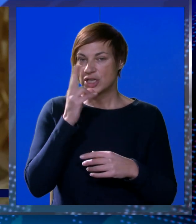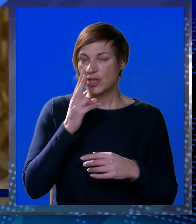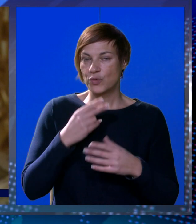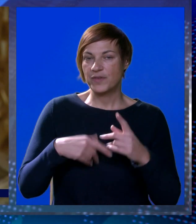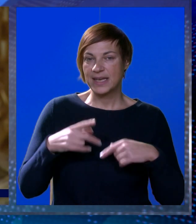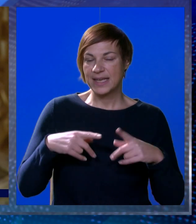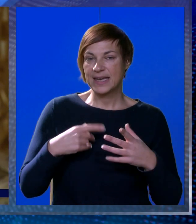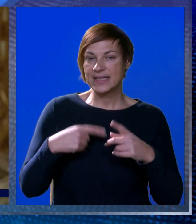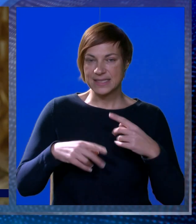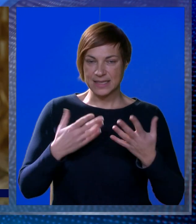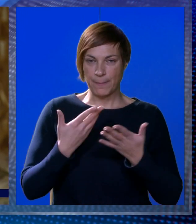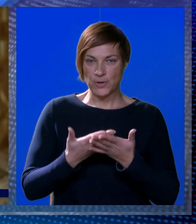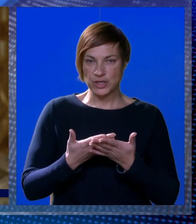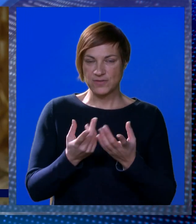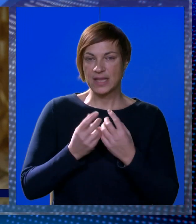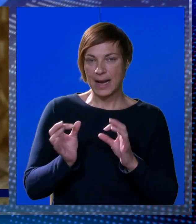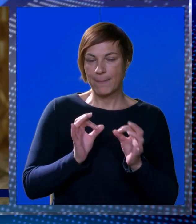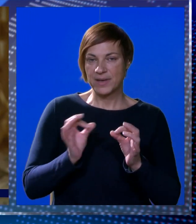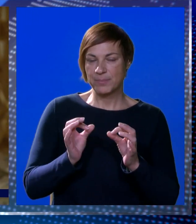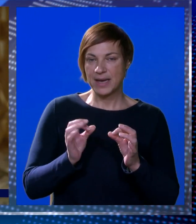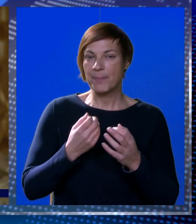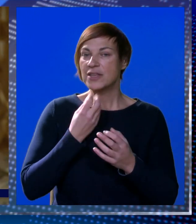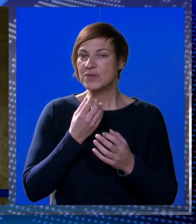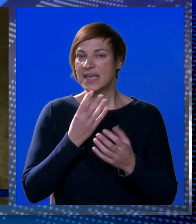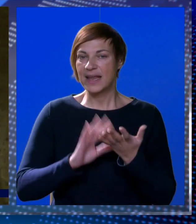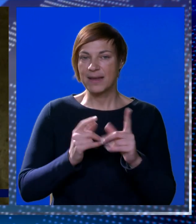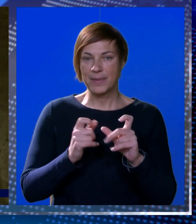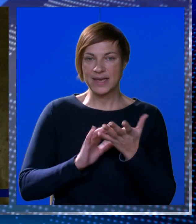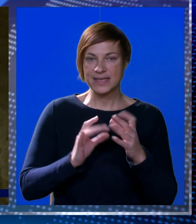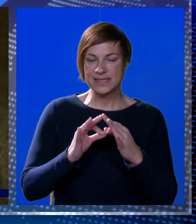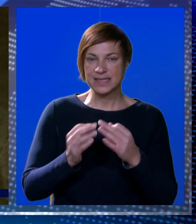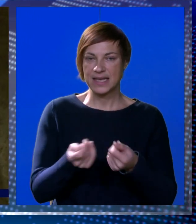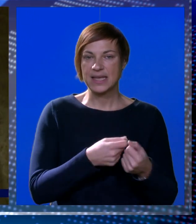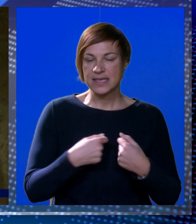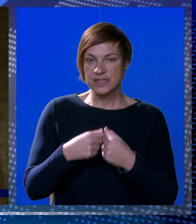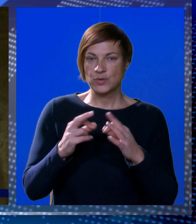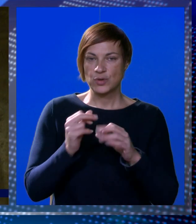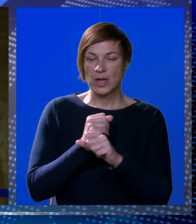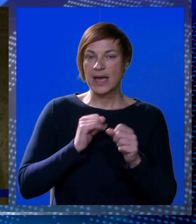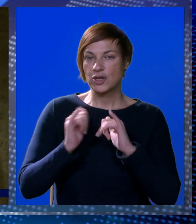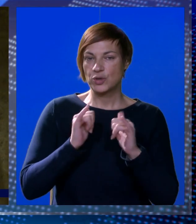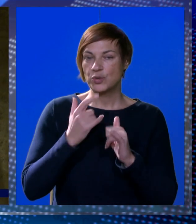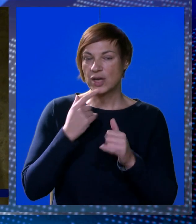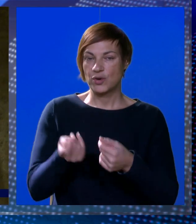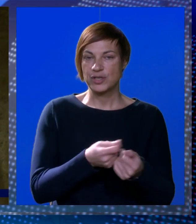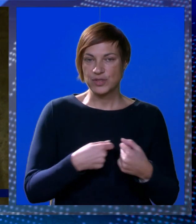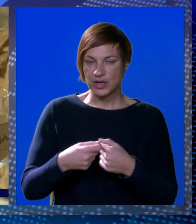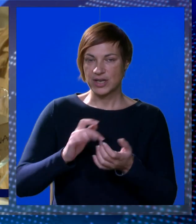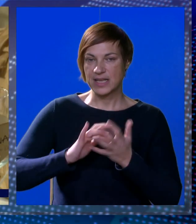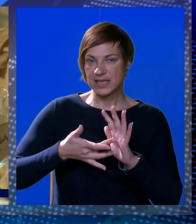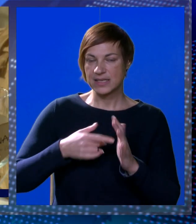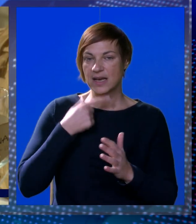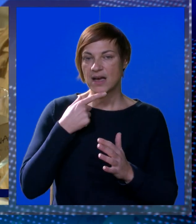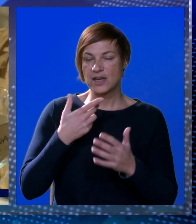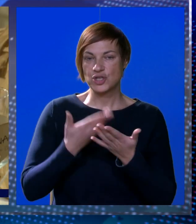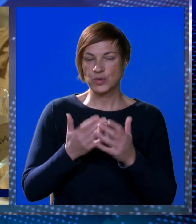kušanju vina i tradicijskih proizvoda, ali i pripremanju zelene menestre. Iz udruge Agroturizam Konavle, koji su organizatori